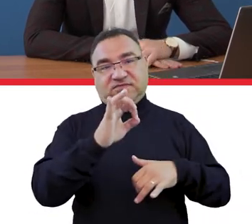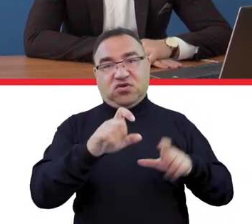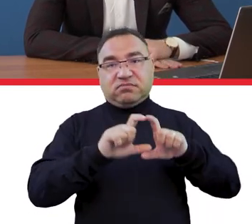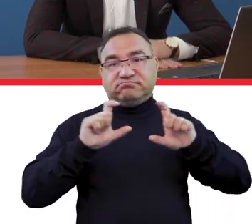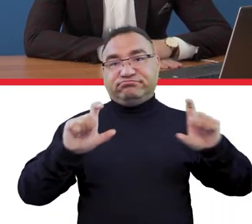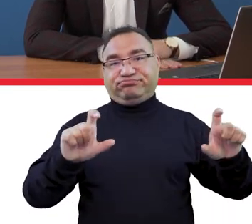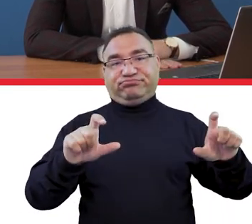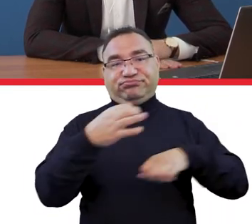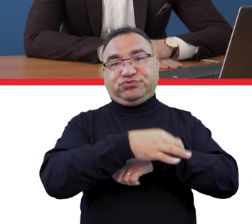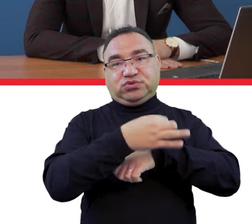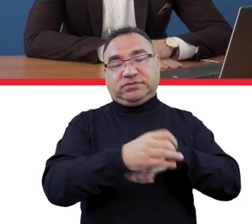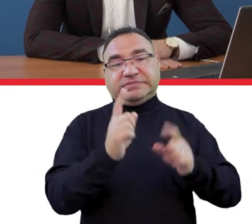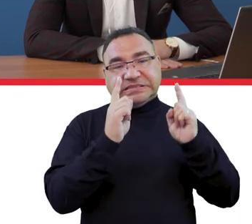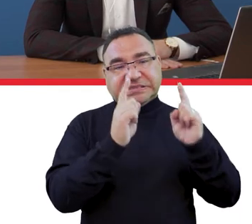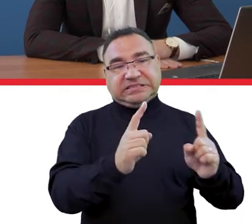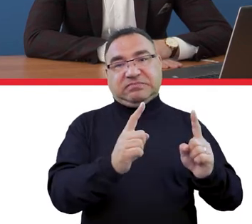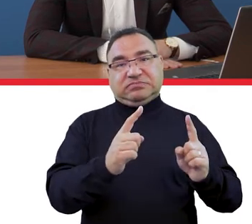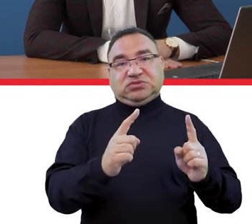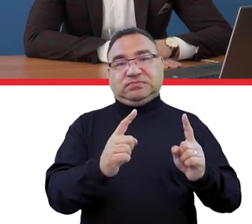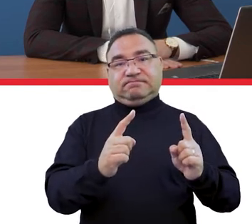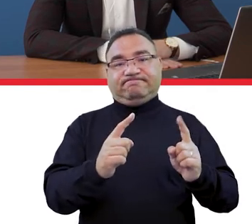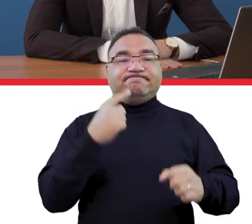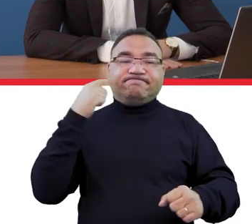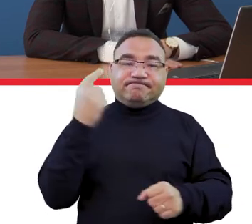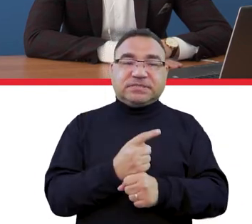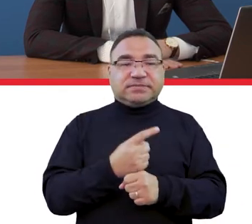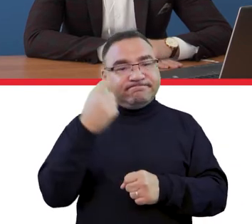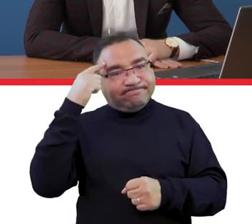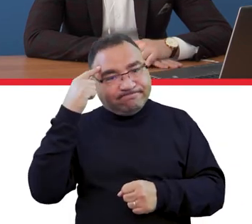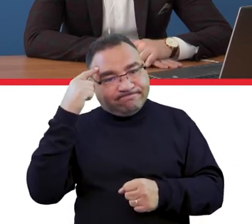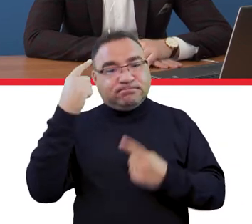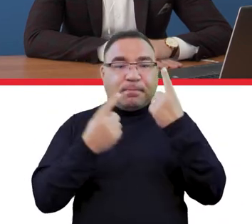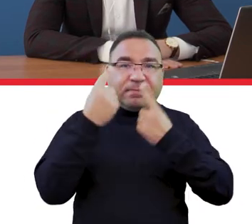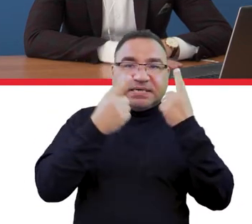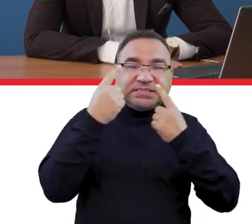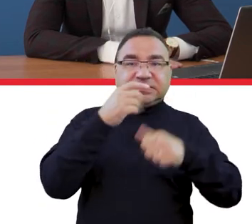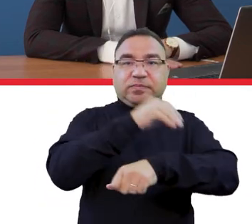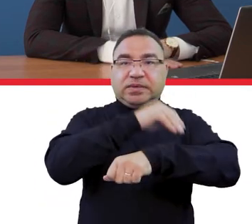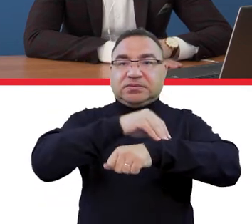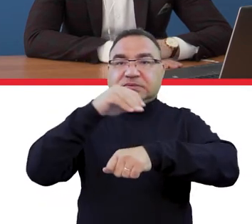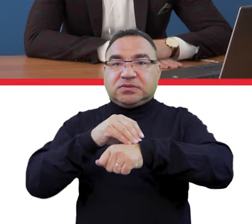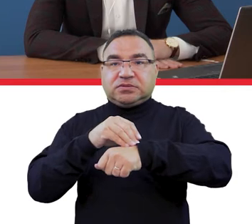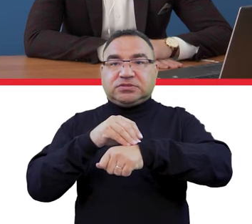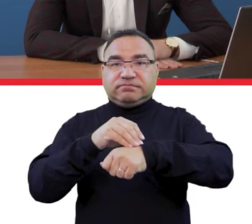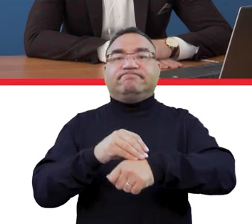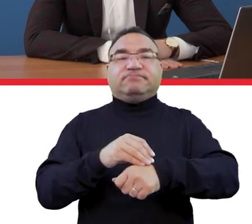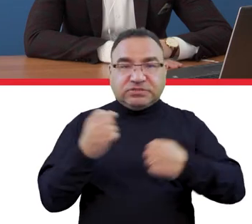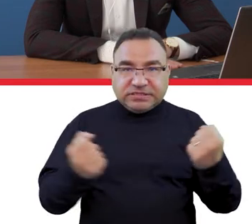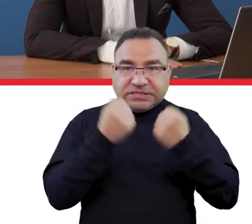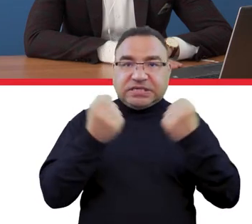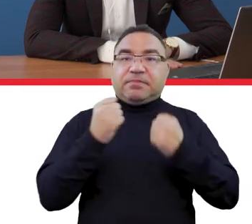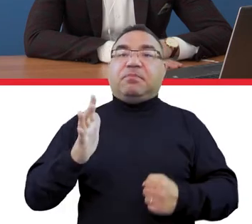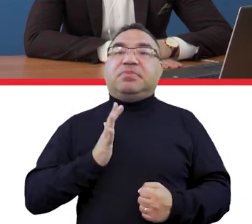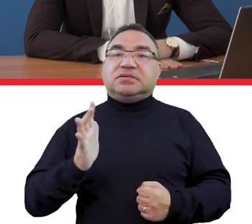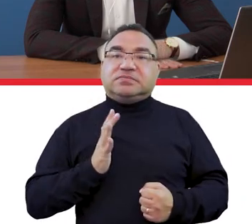te lokalne uwarunkowania, muszą tak dobierać metody, żeby rzeczywiście nauczanie było